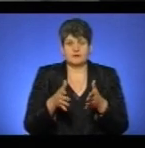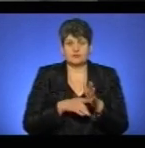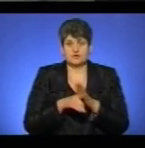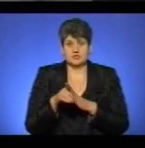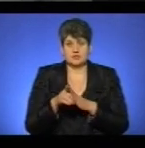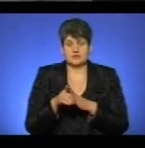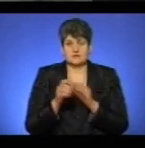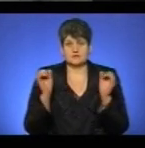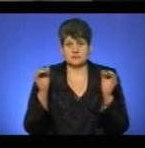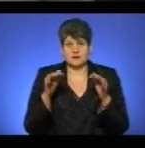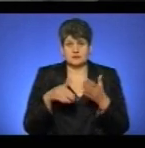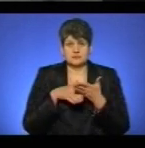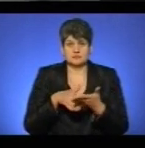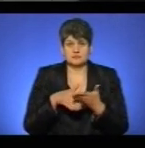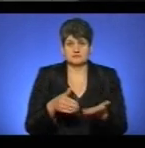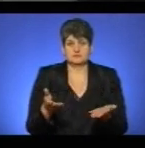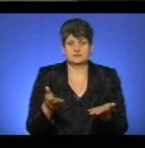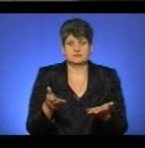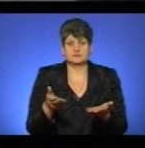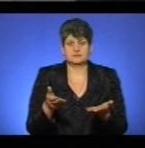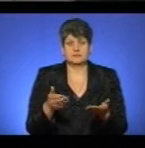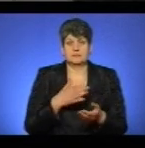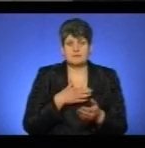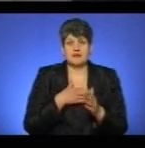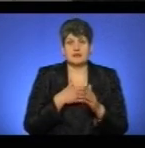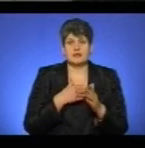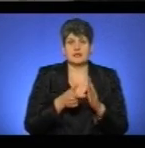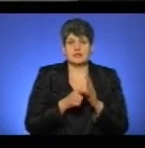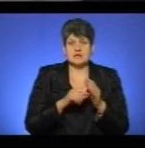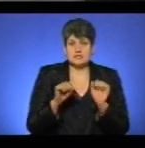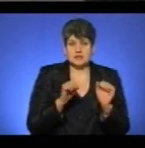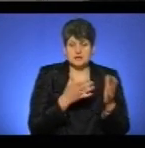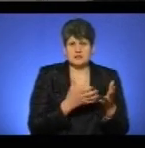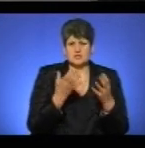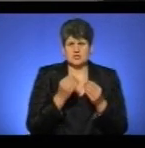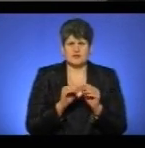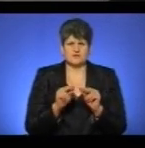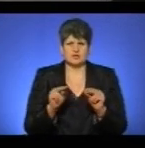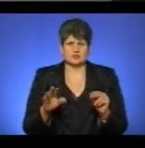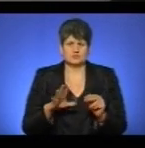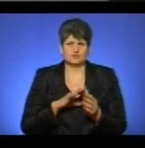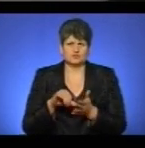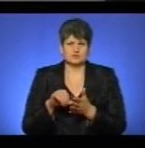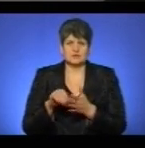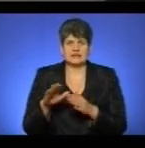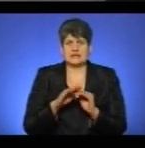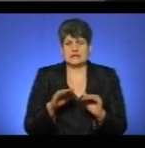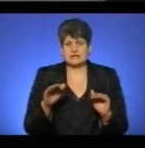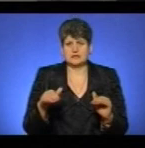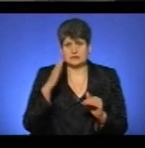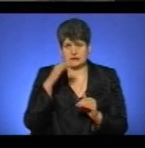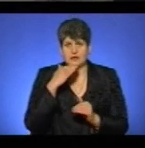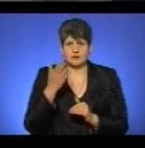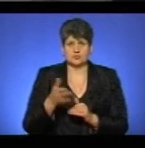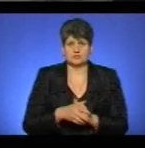збігатися, допомагати їй. Мій класний керівник, там ще пару вчителів було, діти, тато.